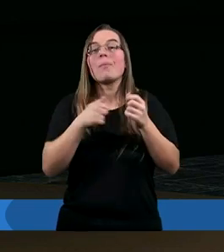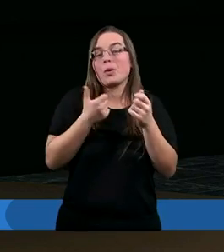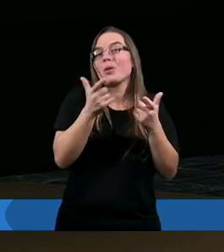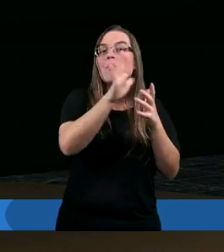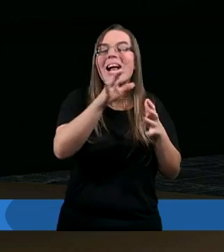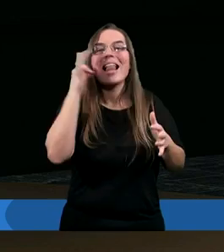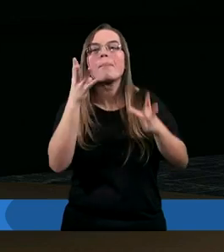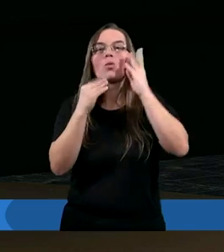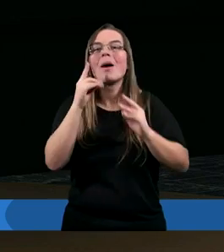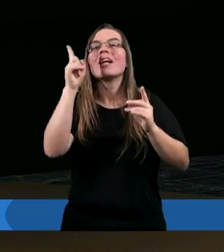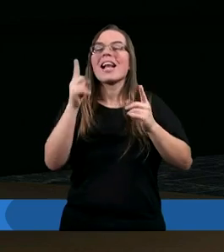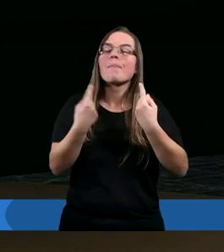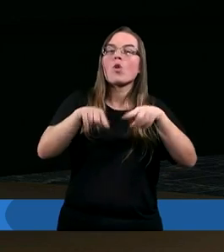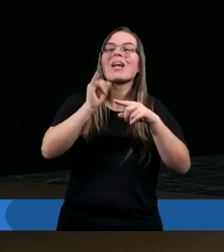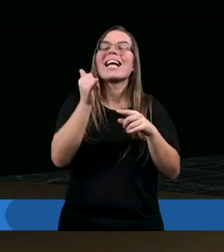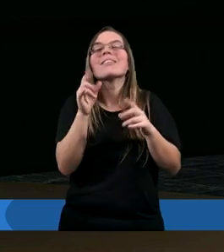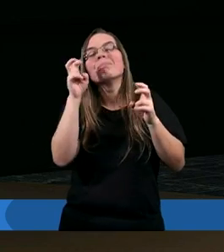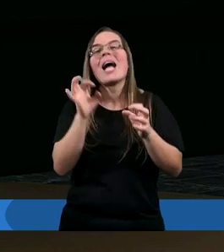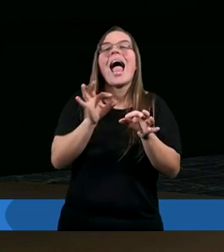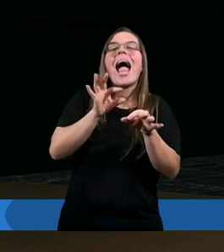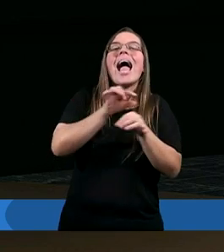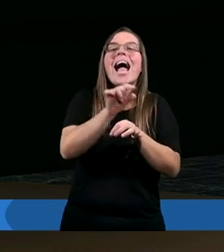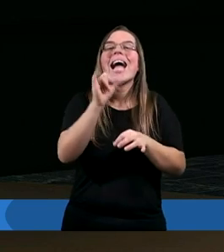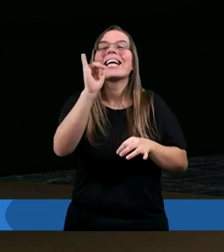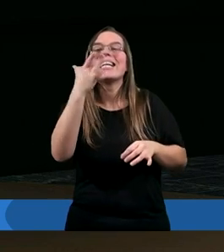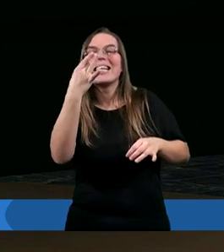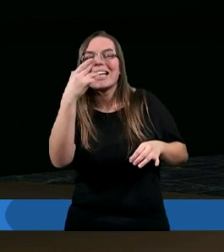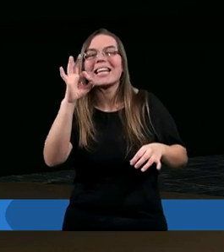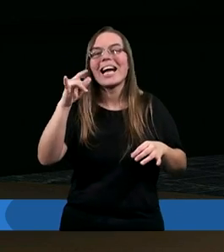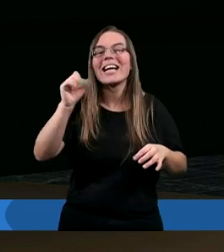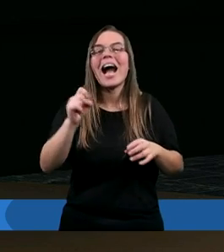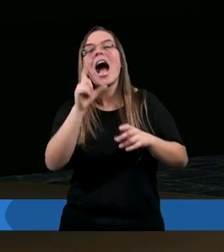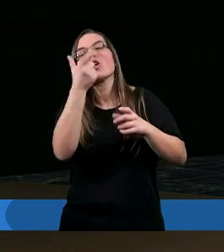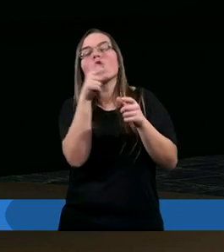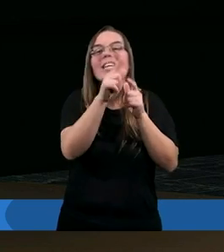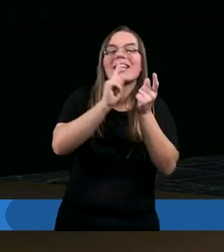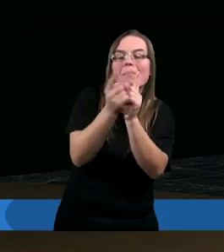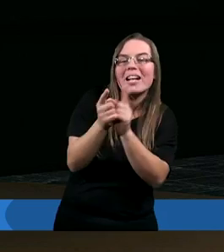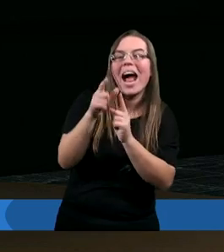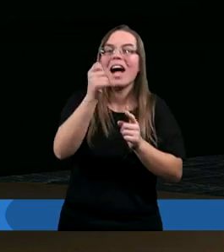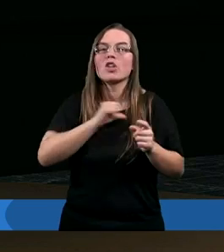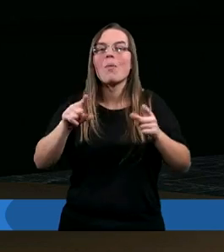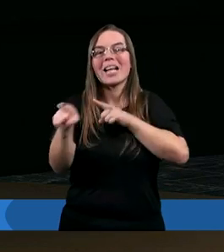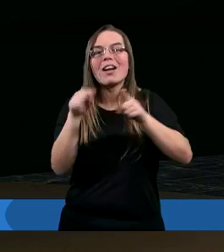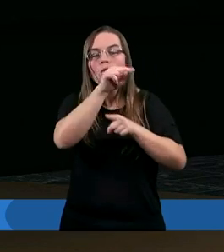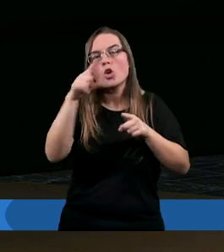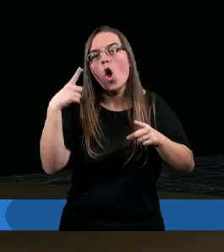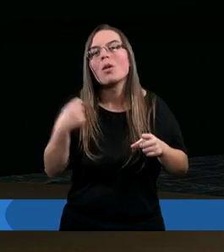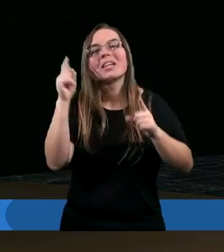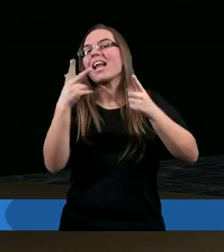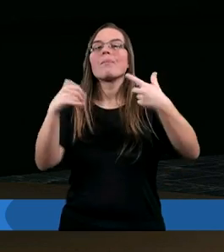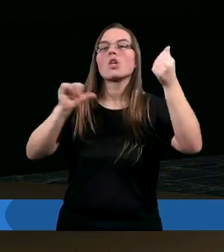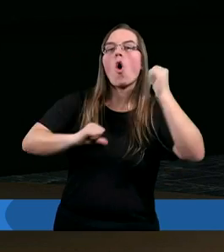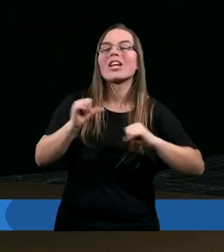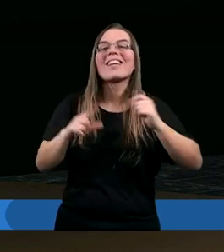zabawę, dokonujemy takiej intrygi. Coś nagle w obozie ginie, coś zmienia się znacząco, jakaś taka